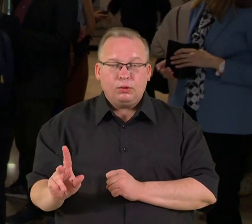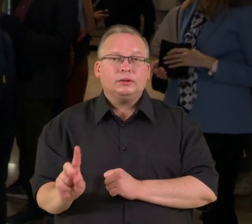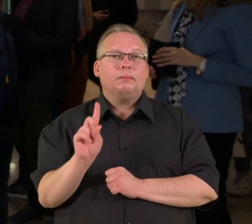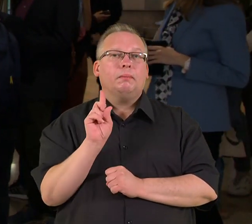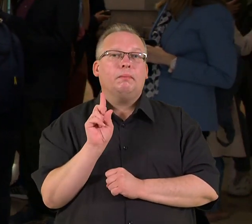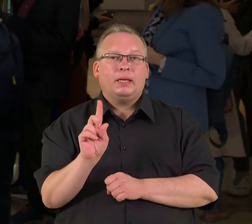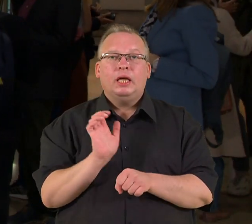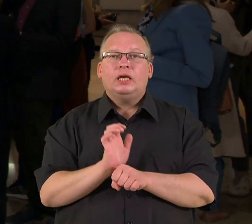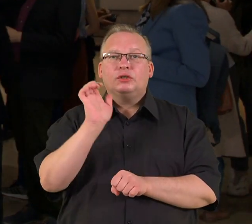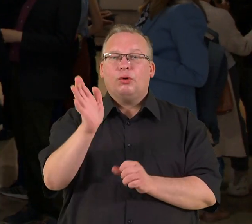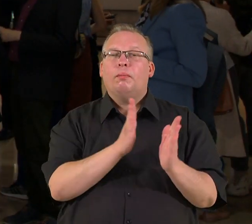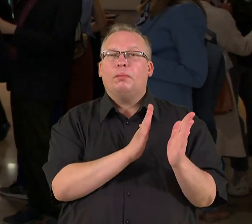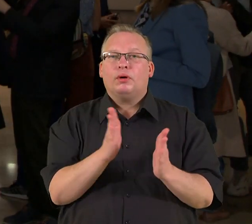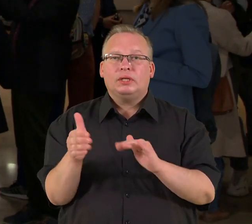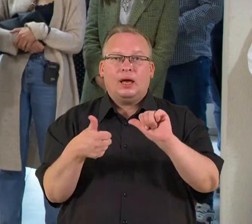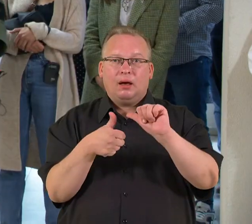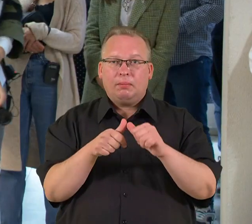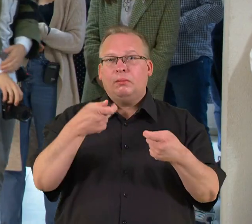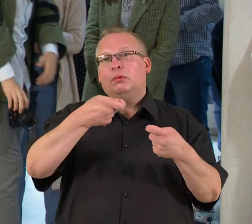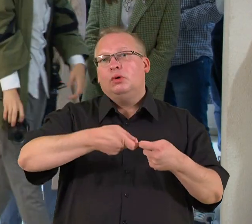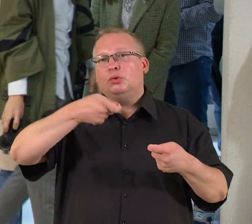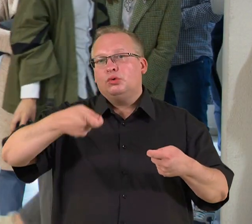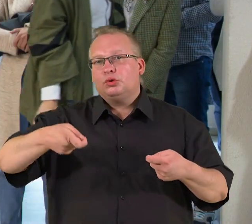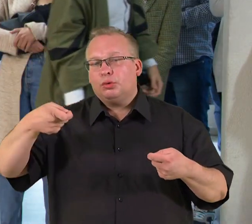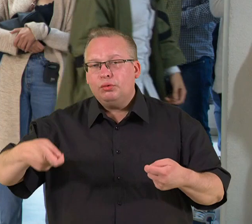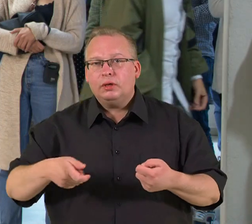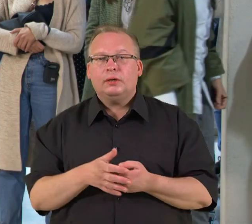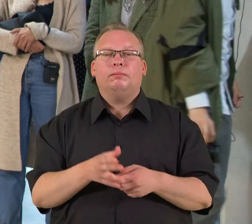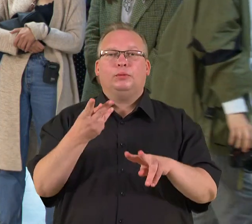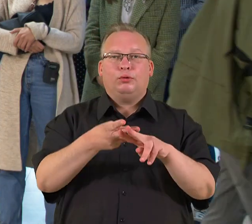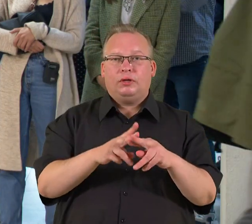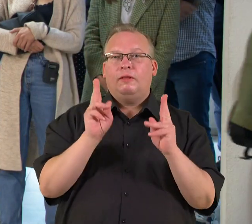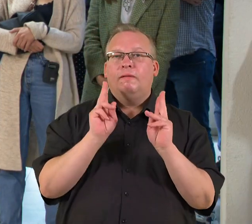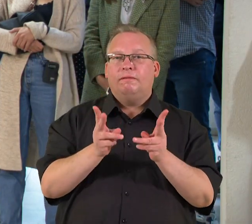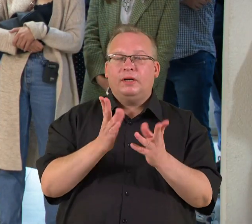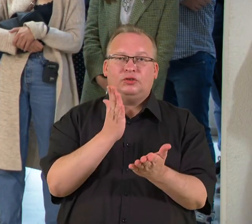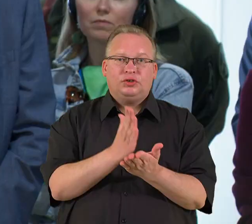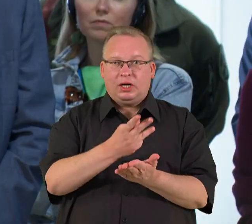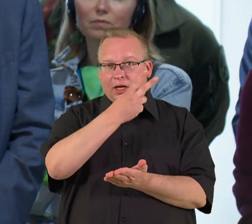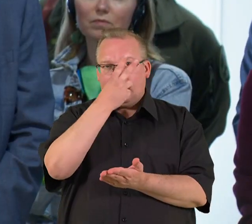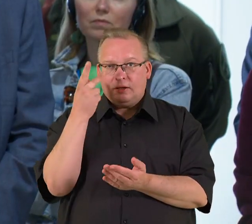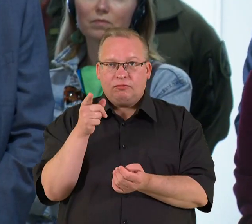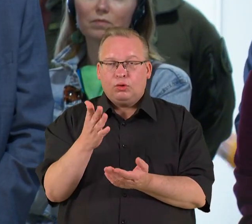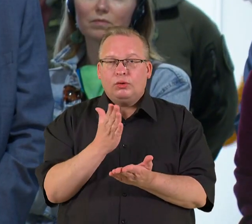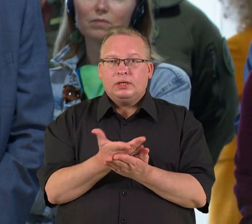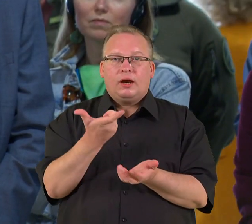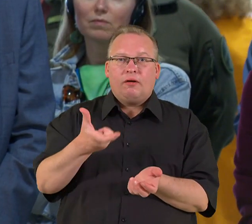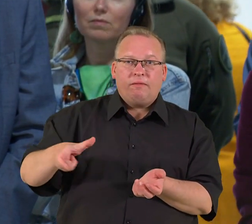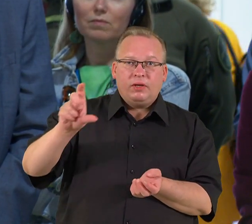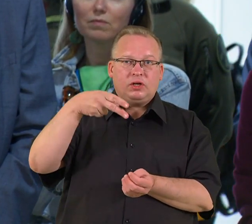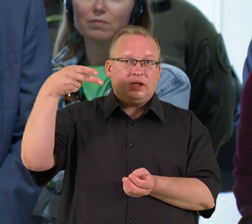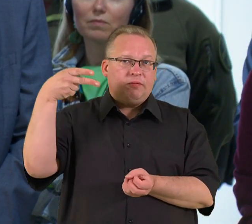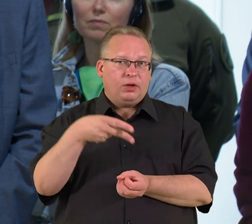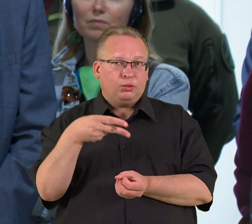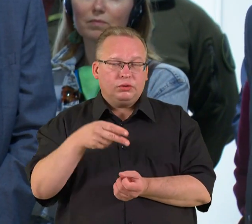Bet išsintimo procesas visą laiką užtrunka ilgiau, dėl to jie vis dar yra fiziškai Lietuvoje, jau yra virš 2000,